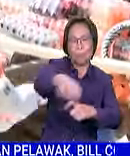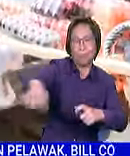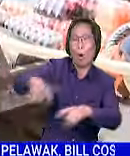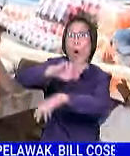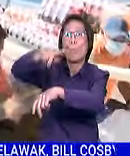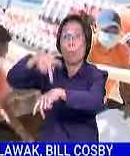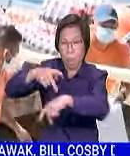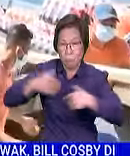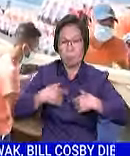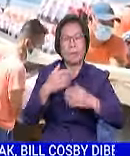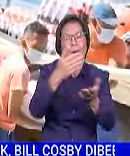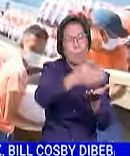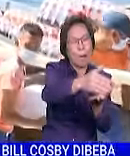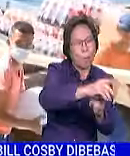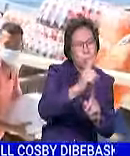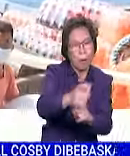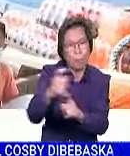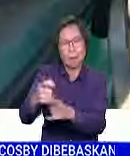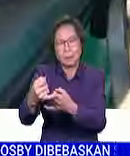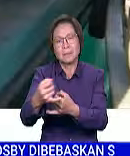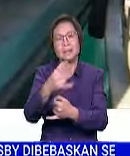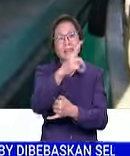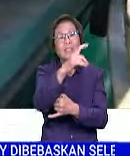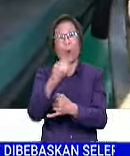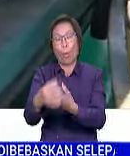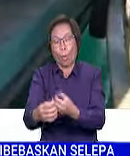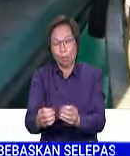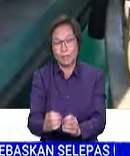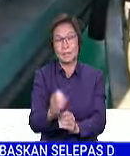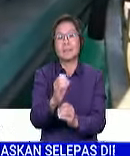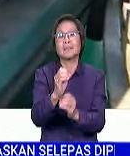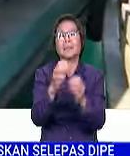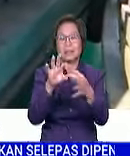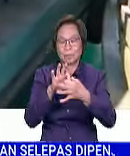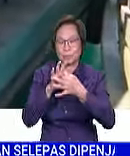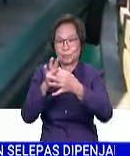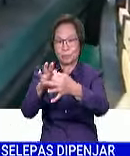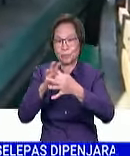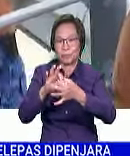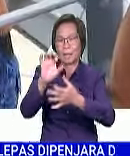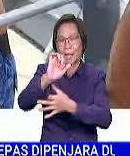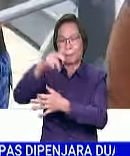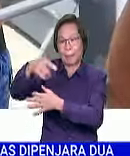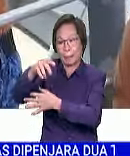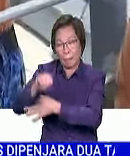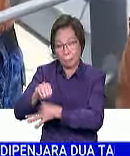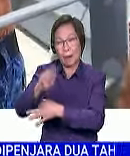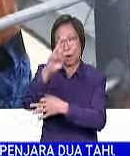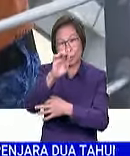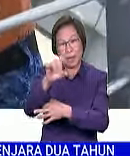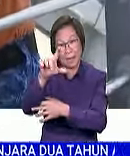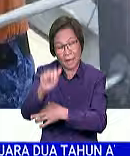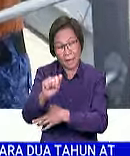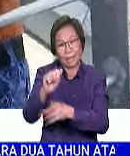Proses pengagihan giat dijalankan pejabat daerah kecil banggi dengan kerjasama Angkatan Pertahanan Awam, Rela,